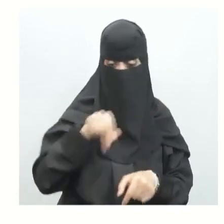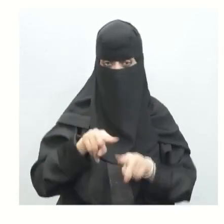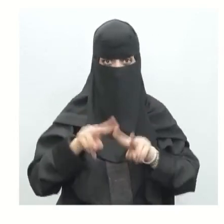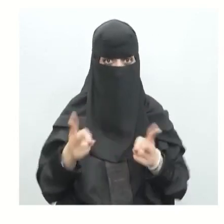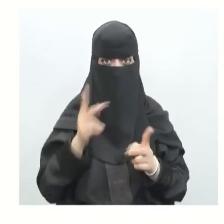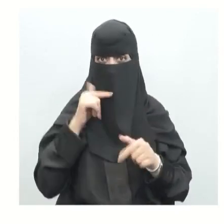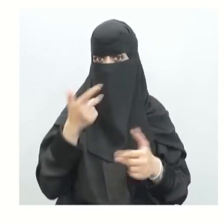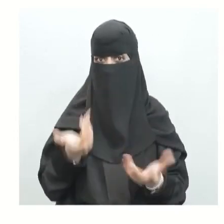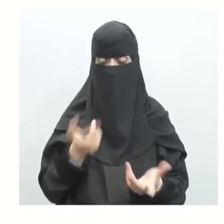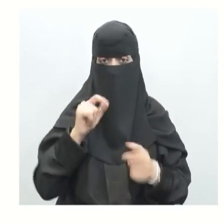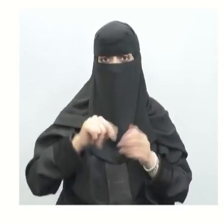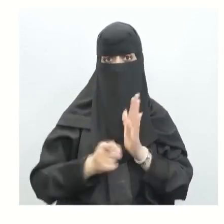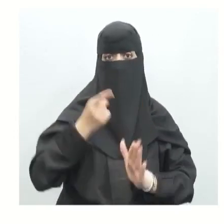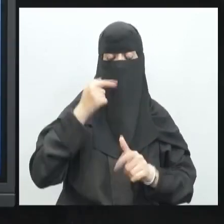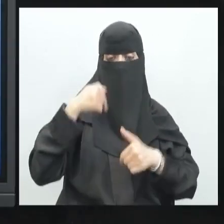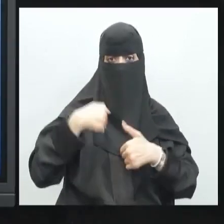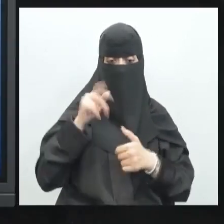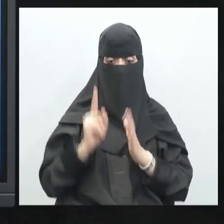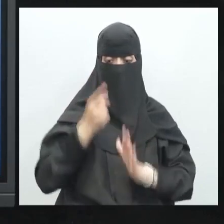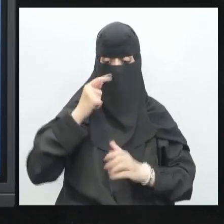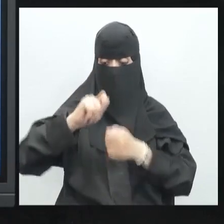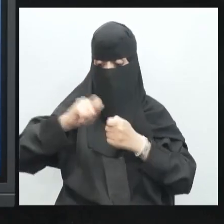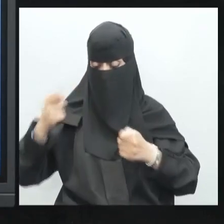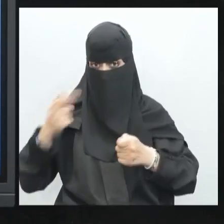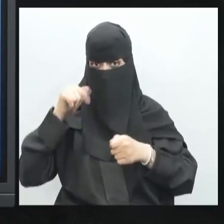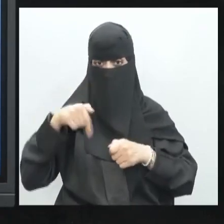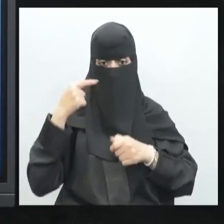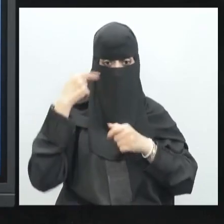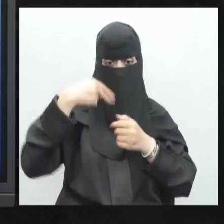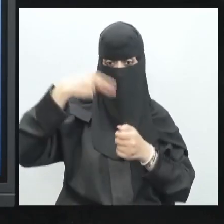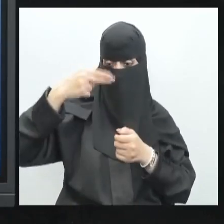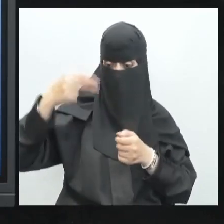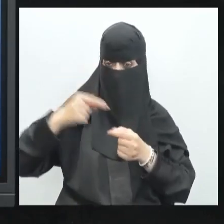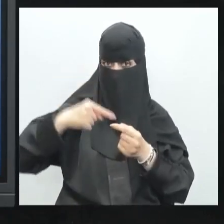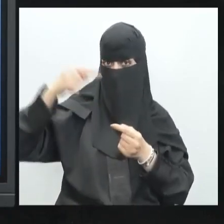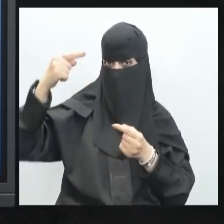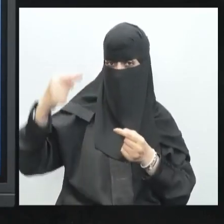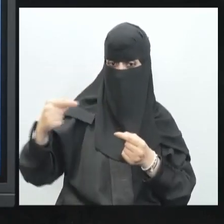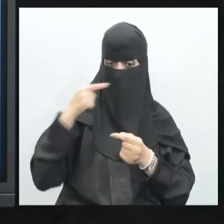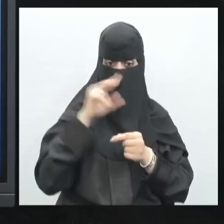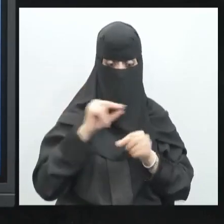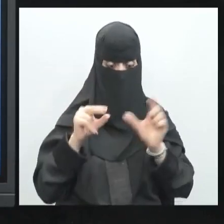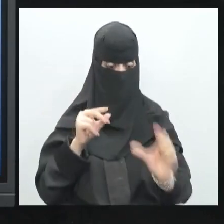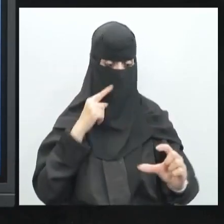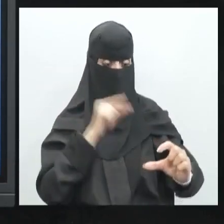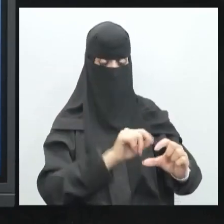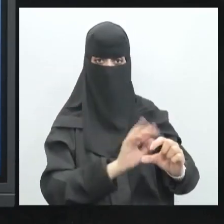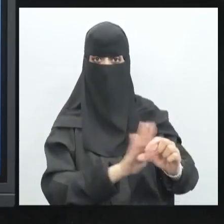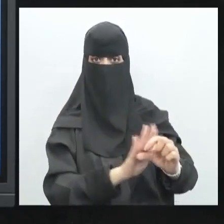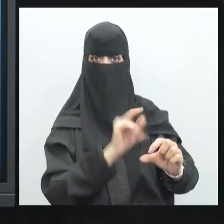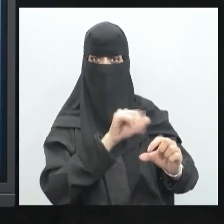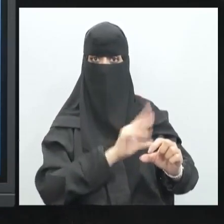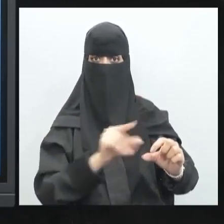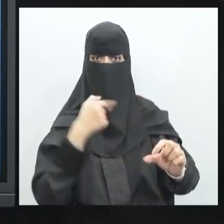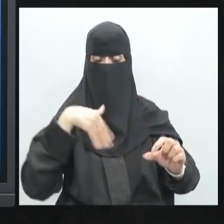لم نقم بنزع الجلد لم نقم بنزع اللحم بدأت أنت ترسم هذا الجزء بشكله الواضح أمامك لم